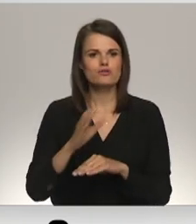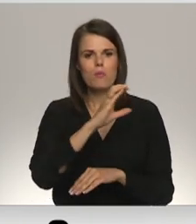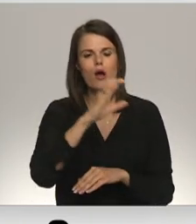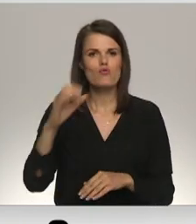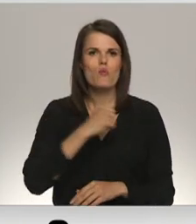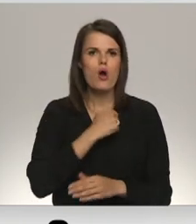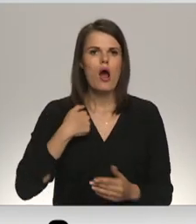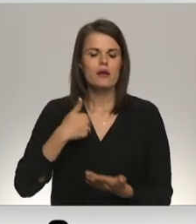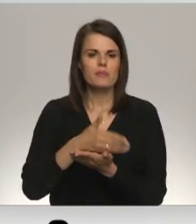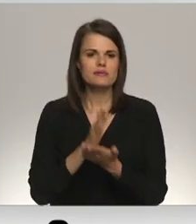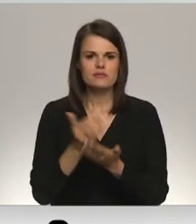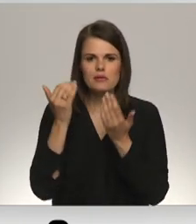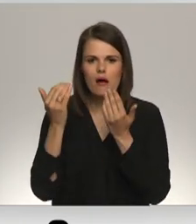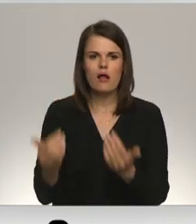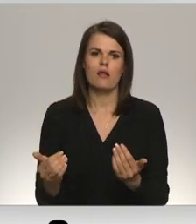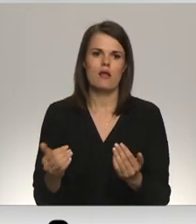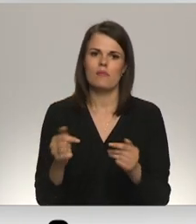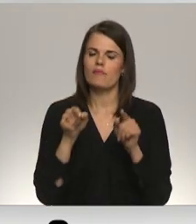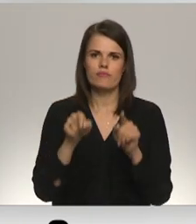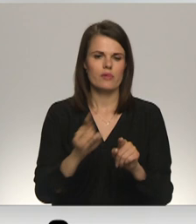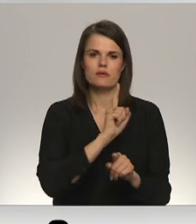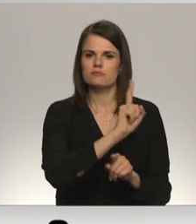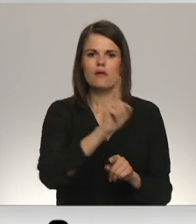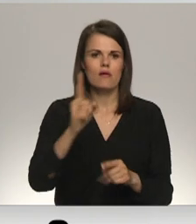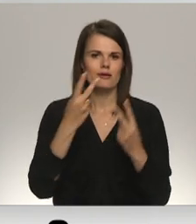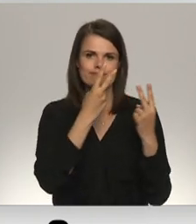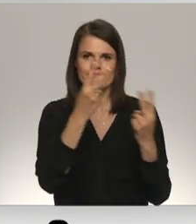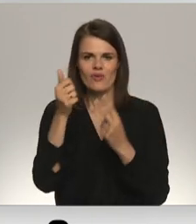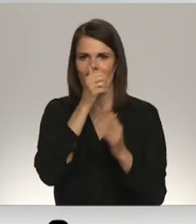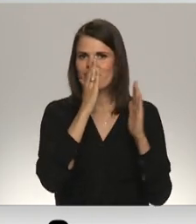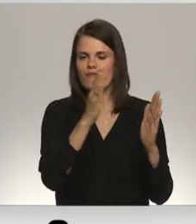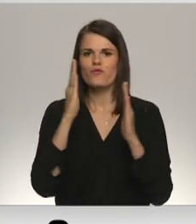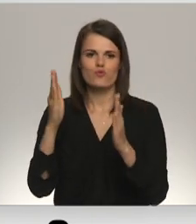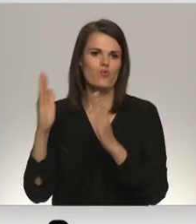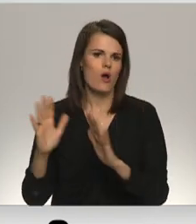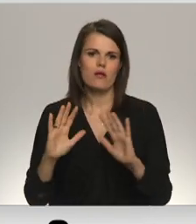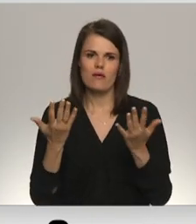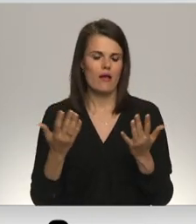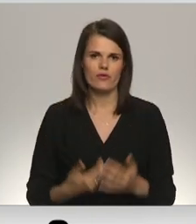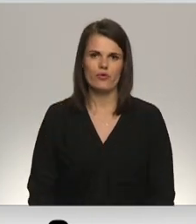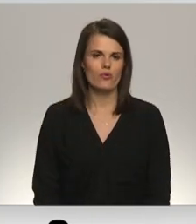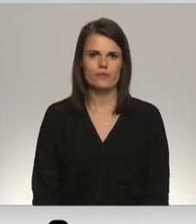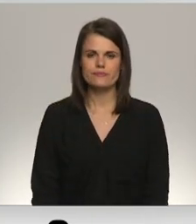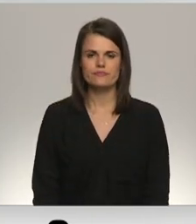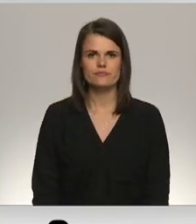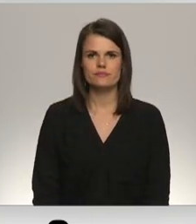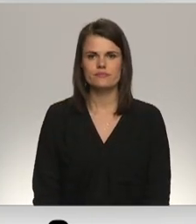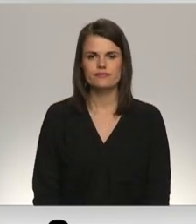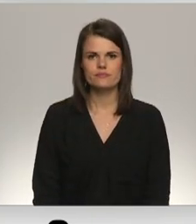brāļu. Arnijas ir sastināta arnijas gajām. Tas ir jāskatās katrā